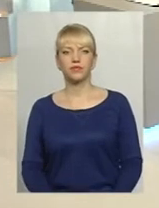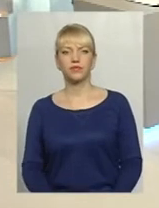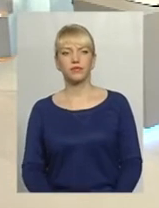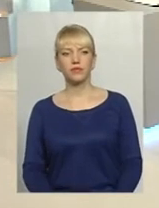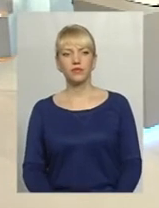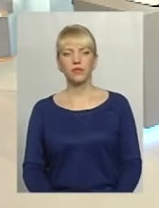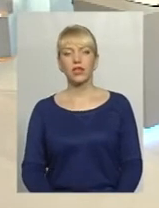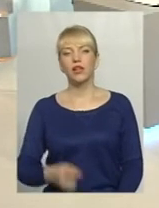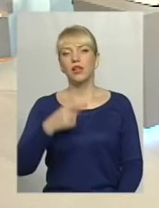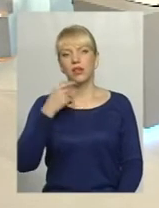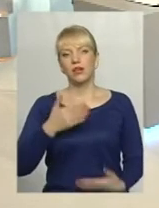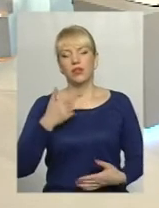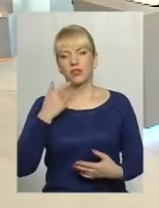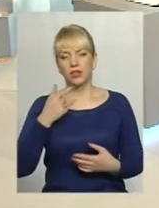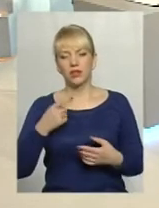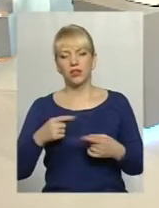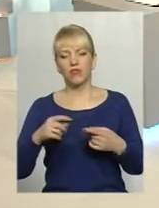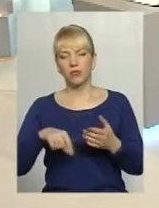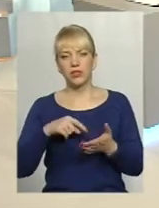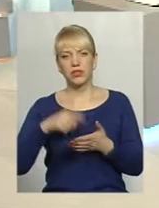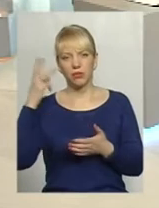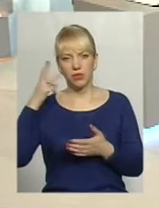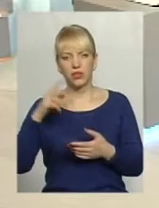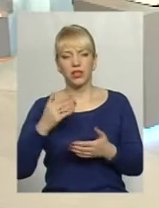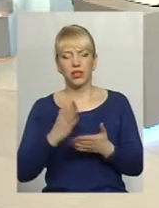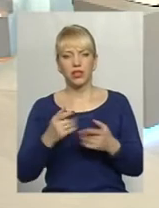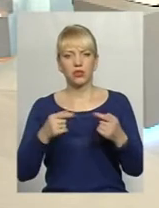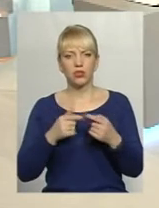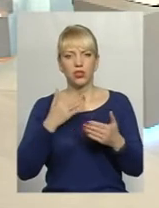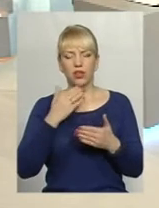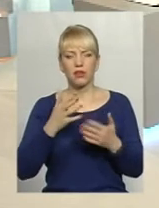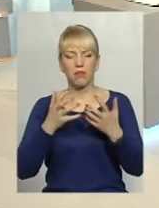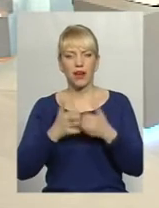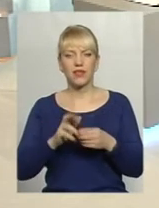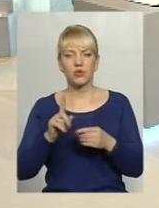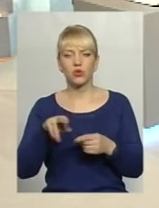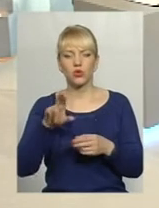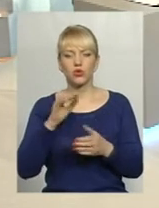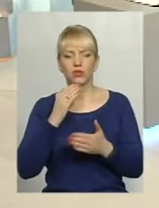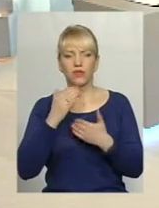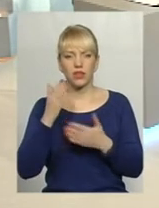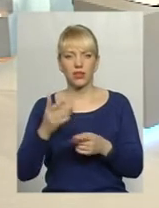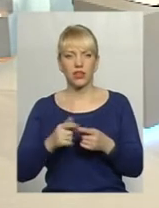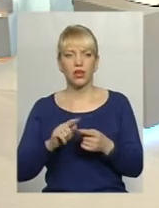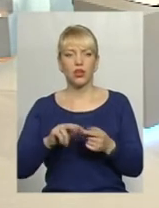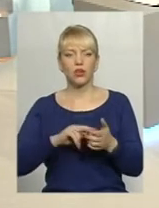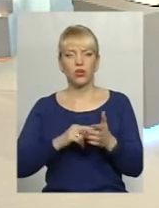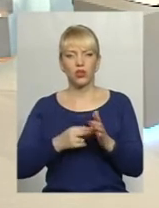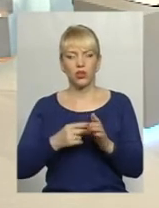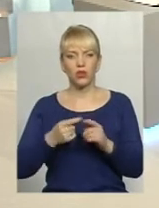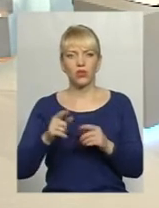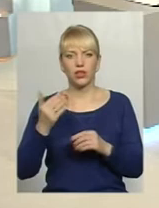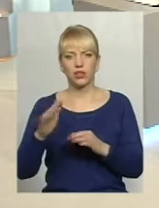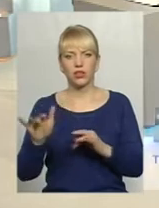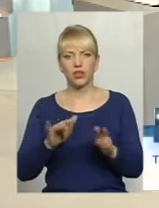сказати, що в місті Хмельницькому визначено чіткий механізм щодо звернення. Якщо поступає звернення, координує діяльність питань щодо